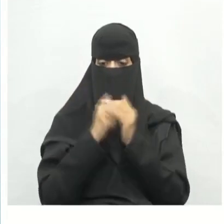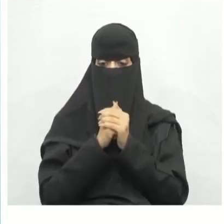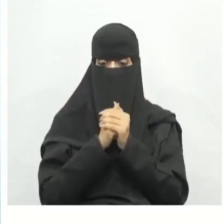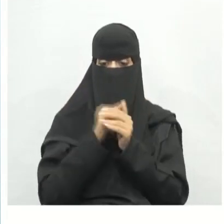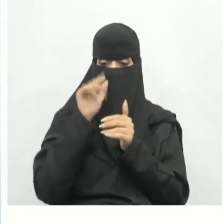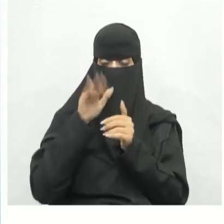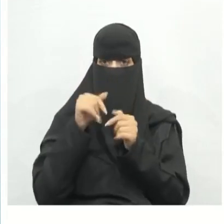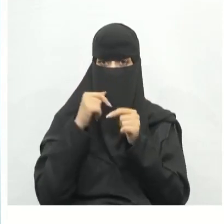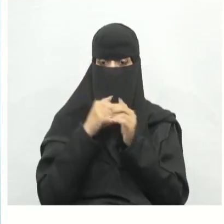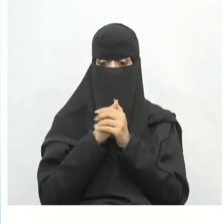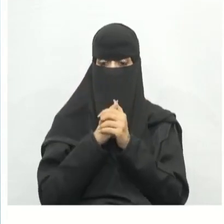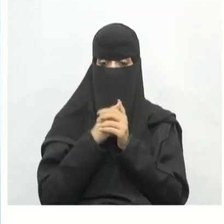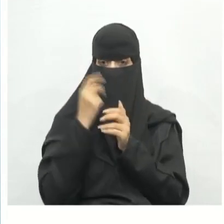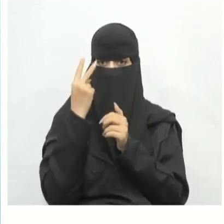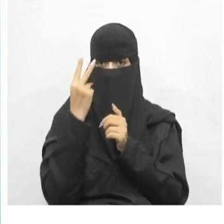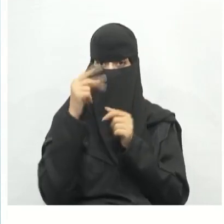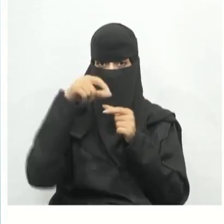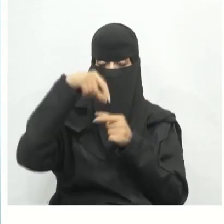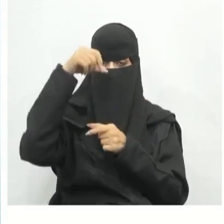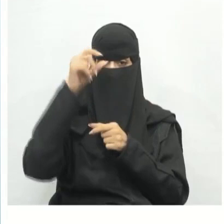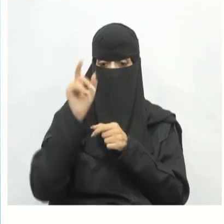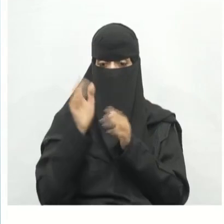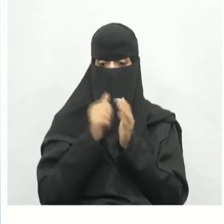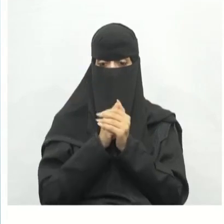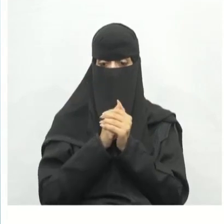المثلث هو شكل ثنائي الأبعاد